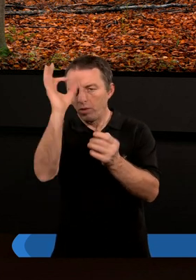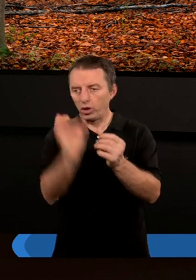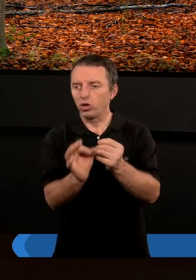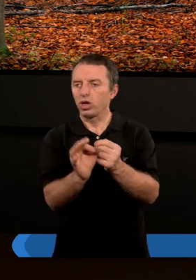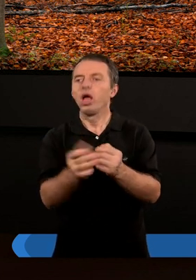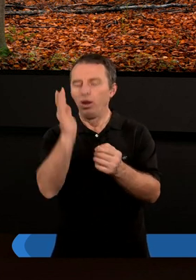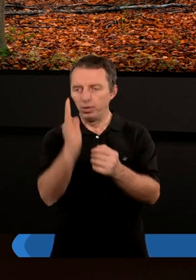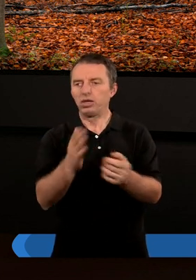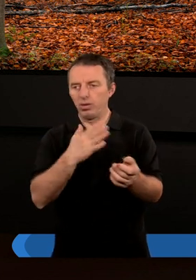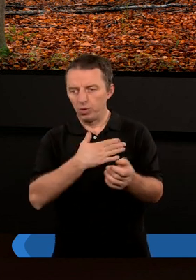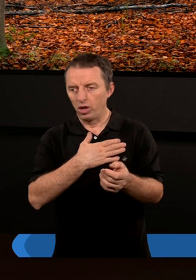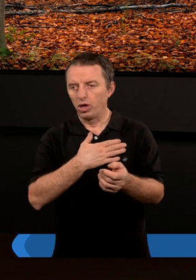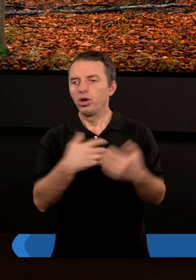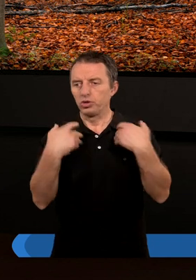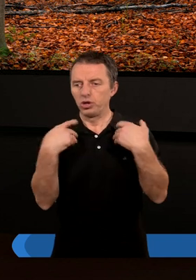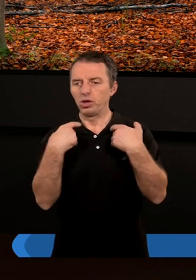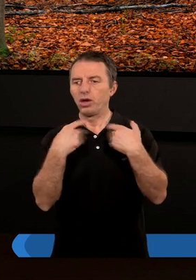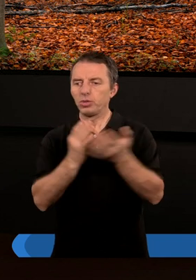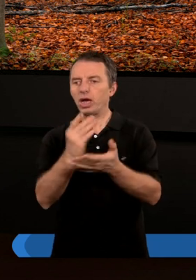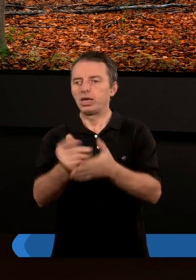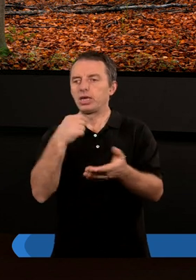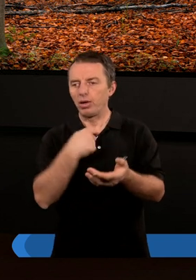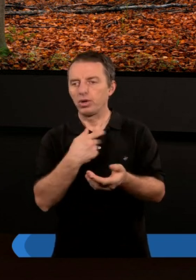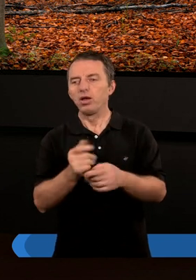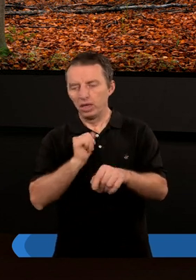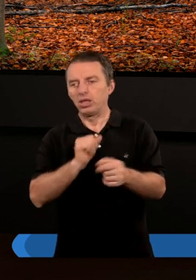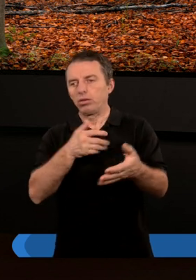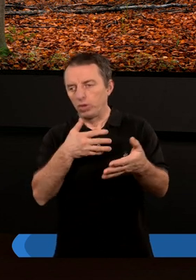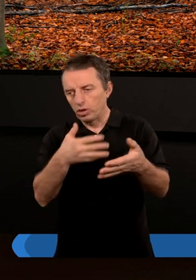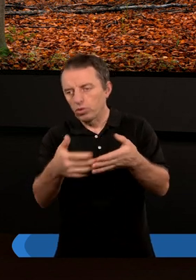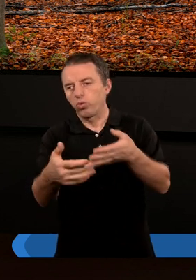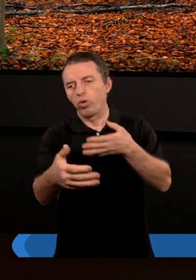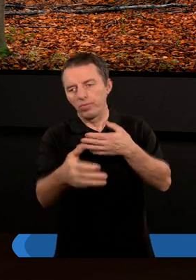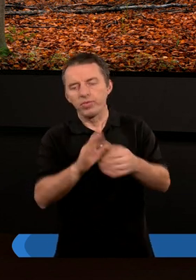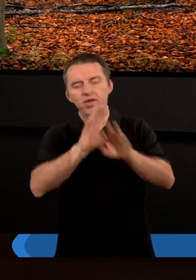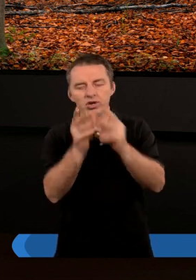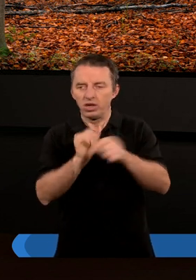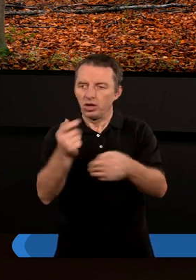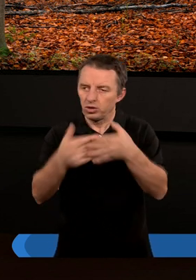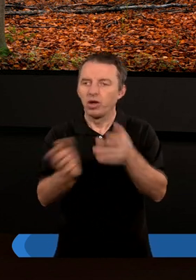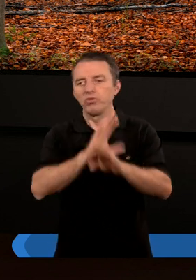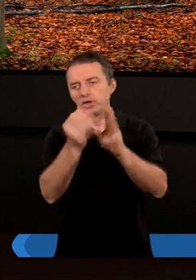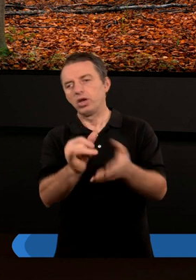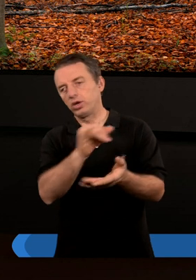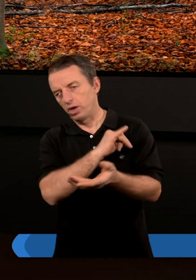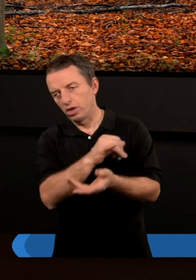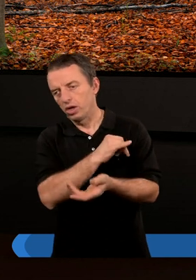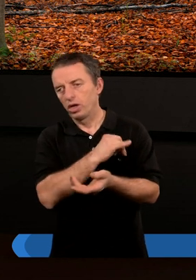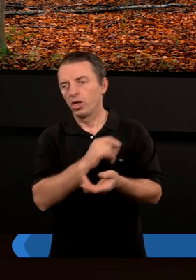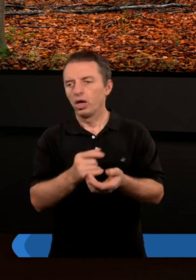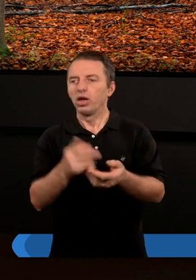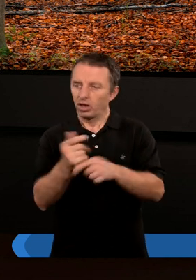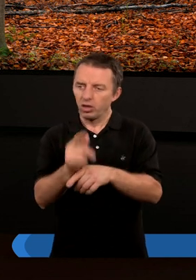stu procentach, to będzie miał życie przeze mnie. Ale my jesteśmy słabi. Wszyscy jesteśmy słabi, wszyscy zgrzeszyliśmy,